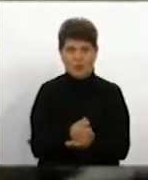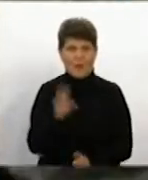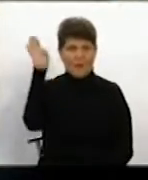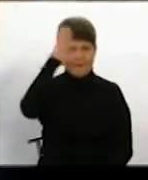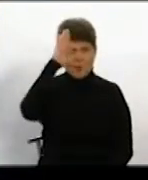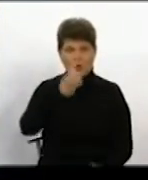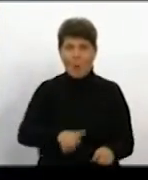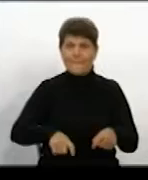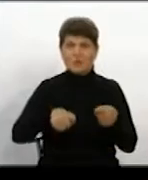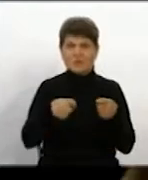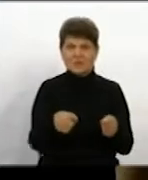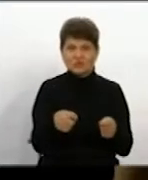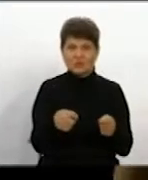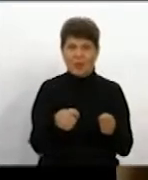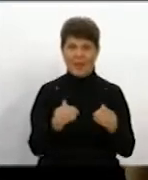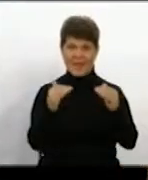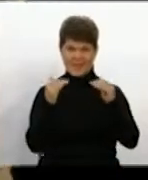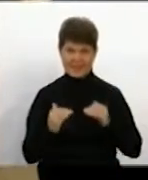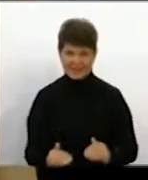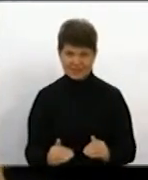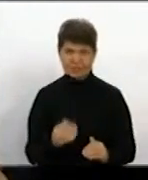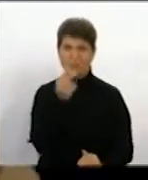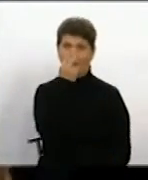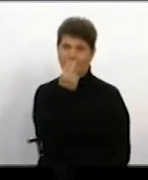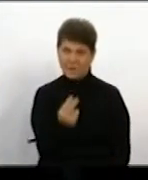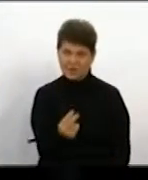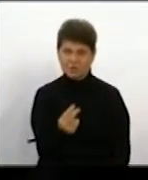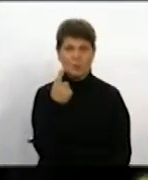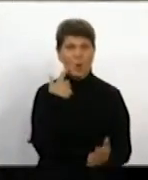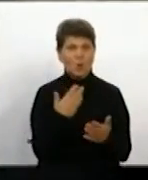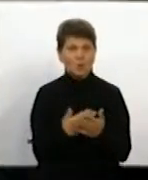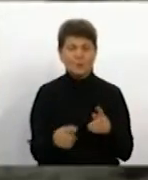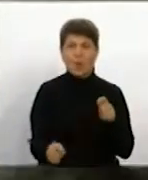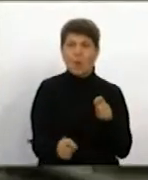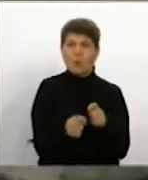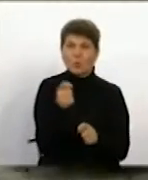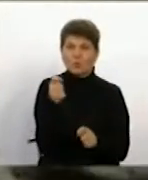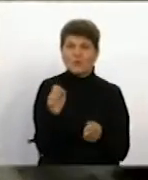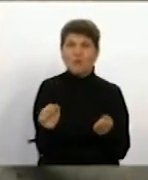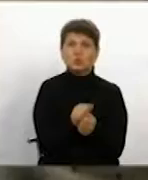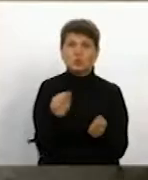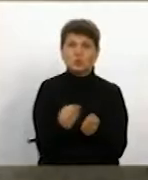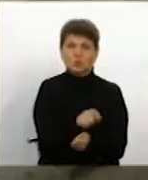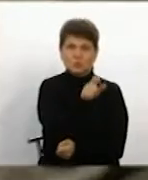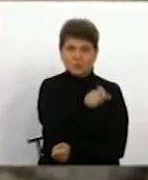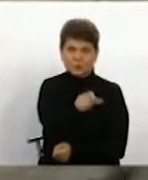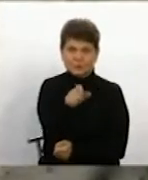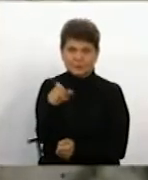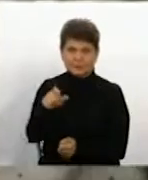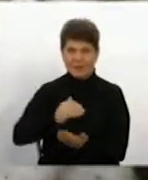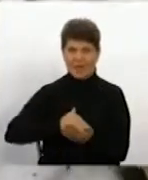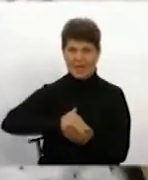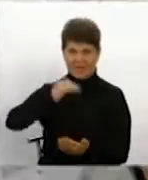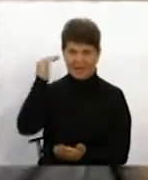відбирається трохи нижче, ми бачимо. Тобто рушниковий сушувач по рівню вищий.